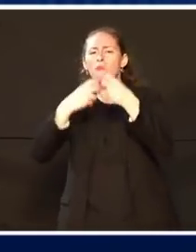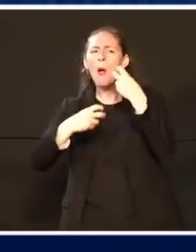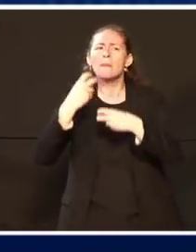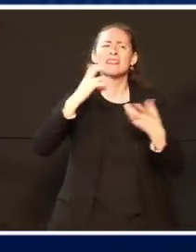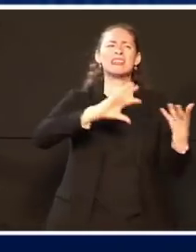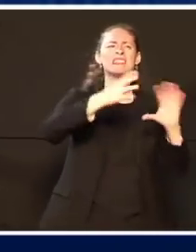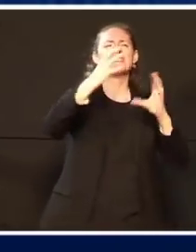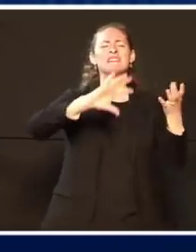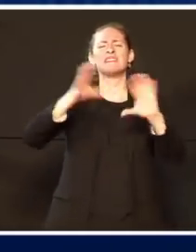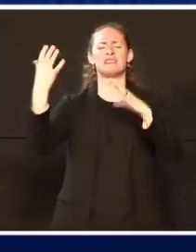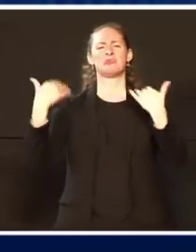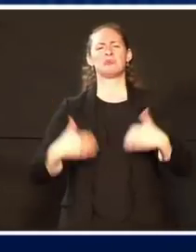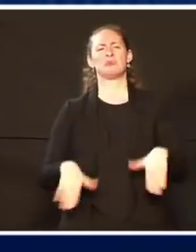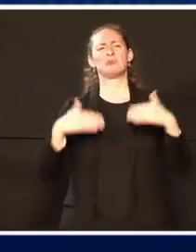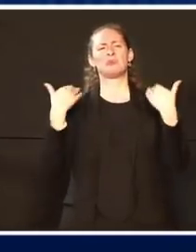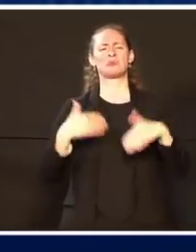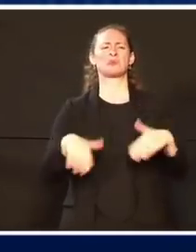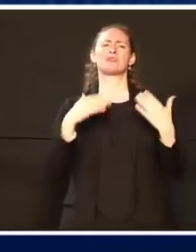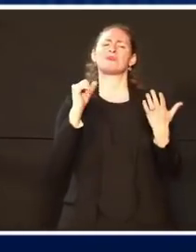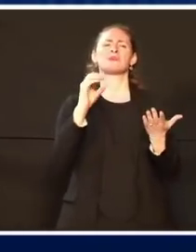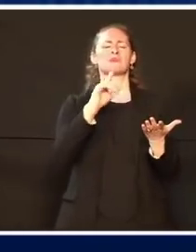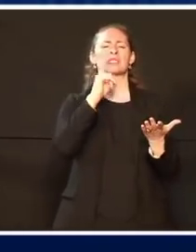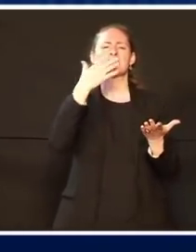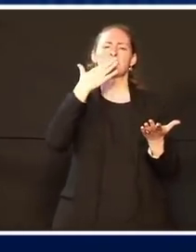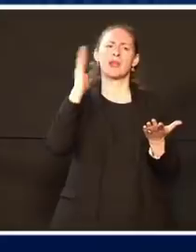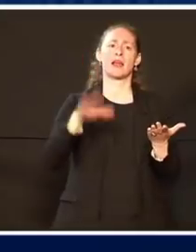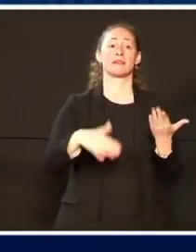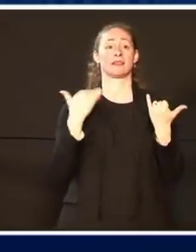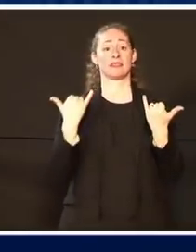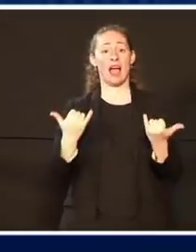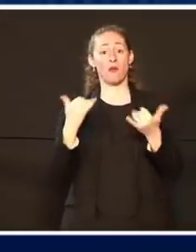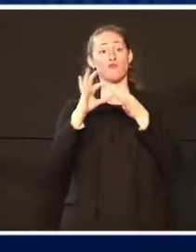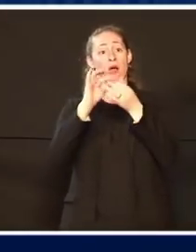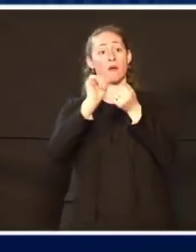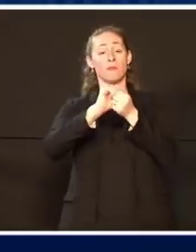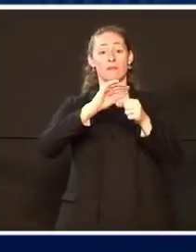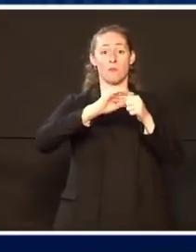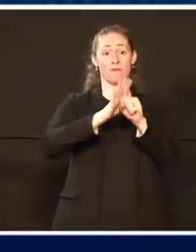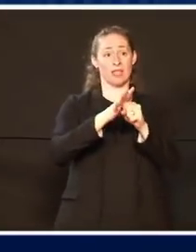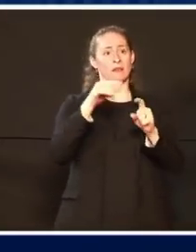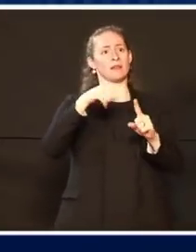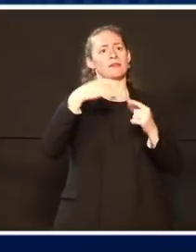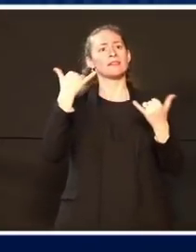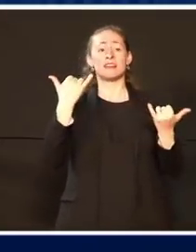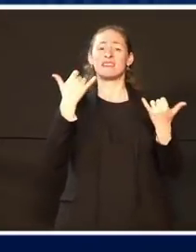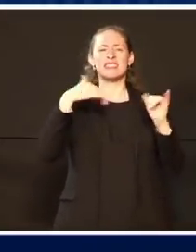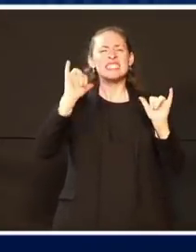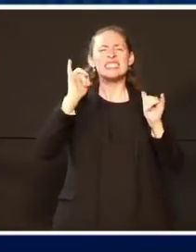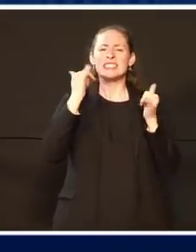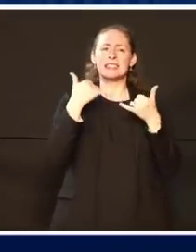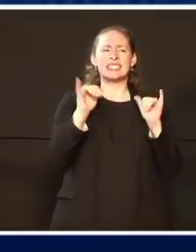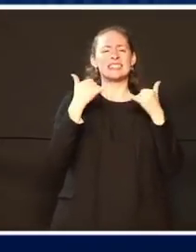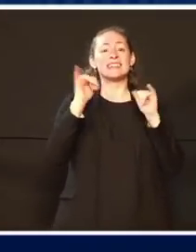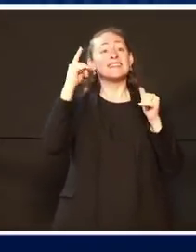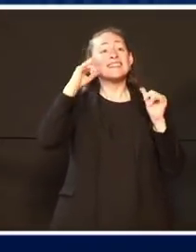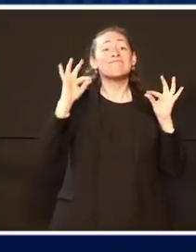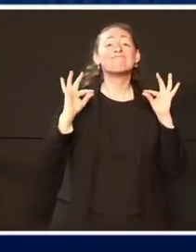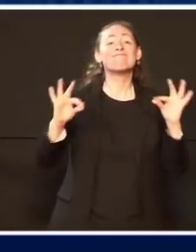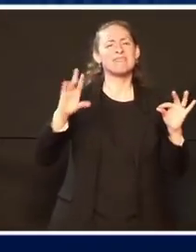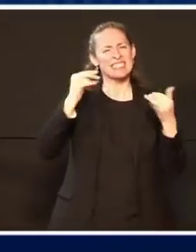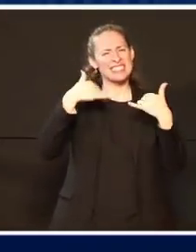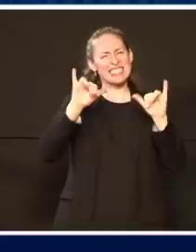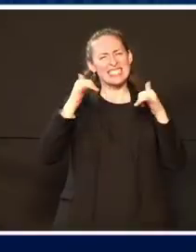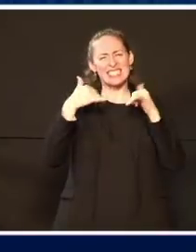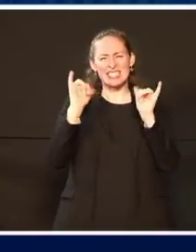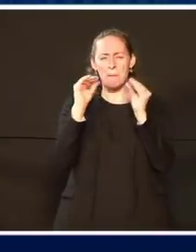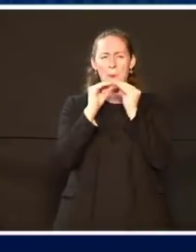an Sie, um Ihnen von diesem Schaden dieser Wirtschaft etwas mitzuteilen. In der Zeit war der Januar der tödlichste